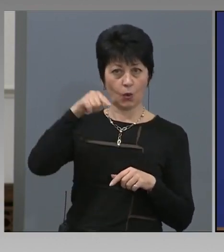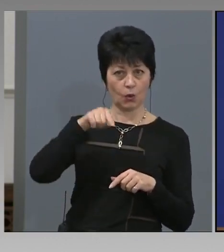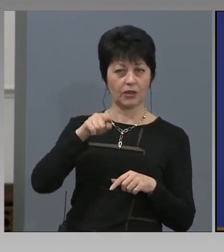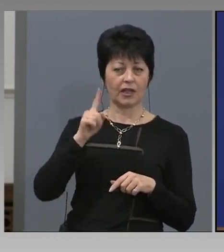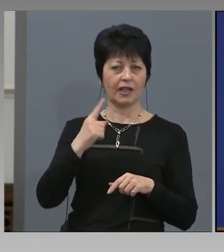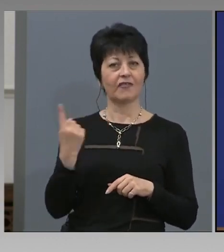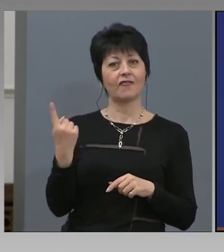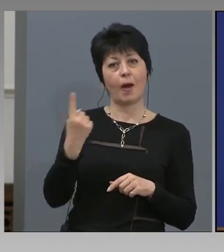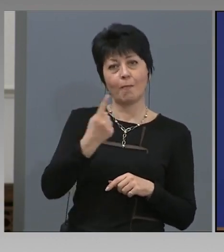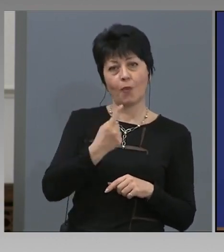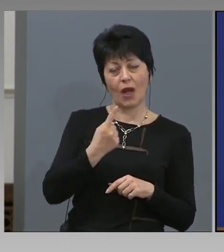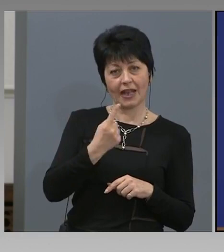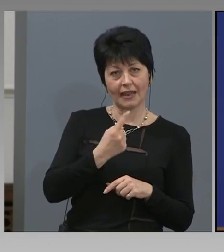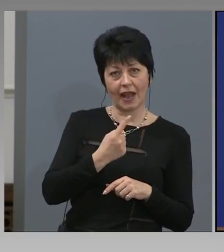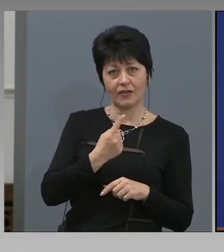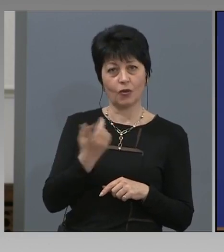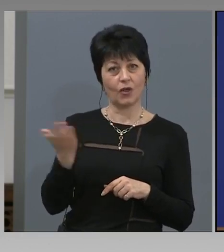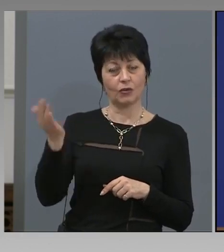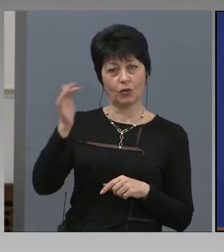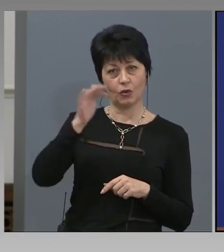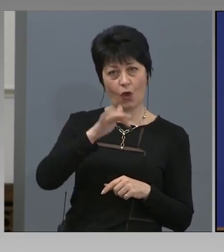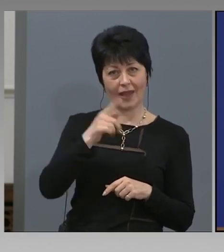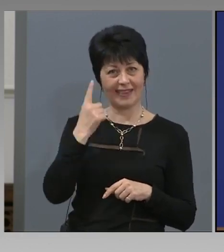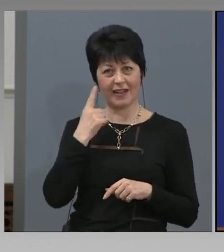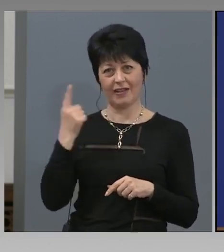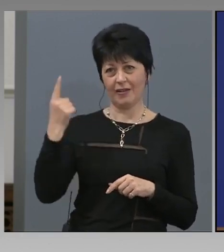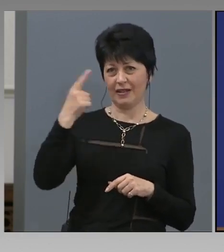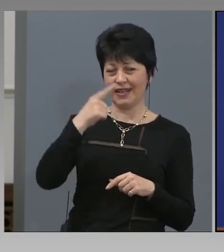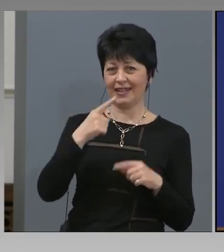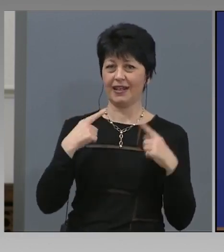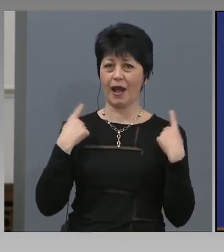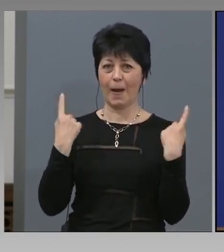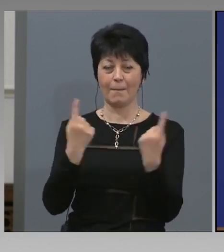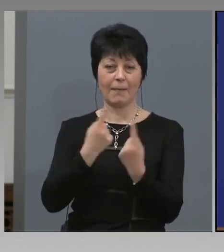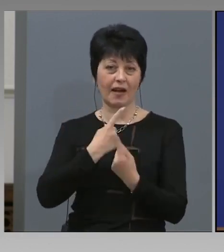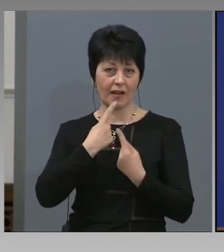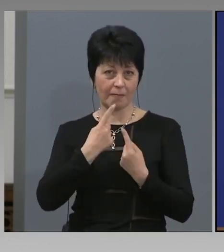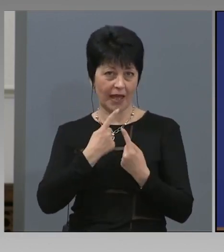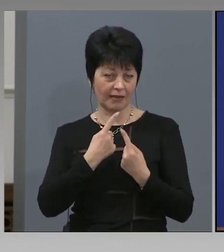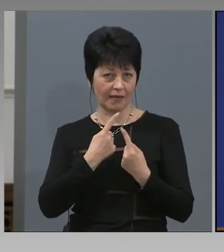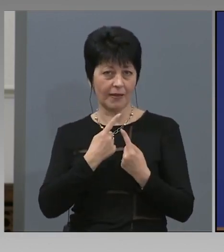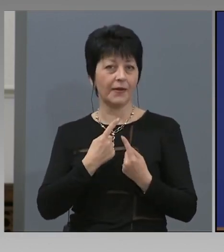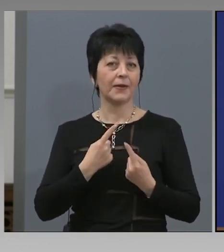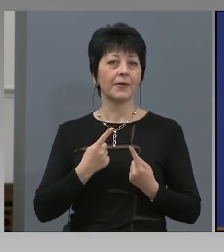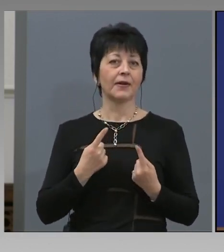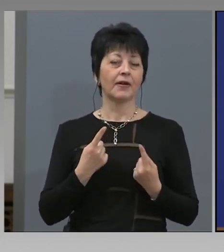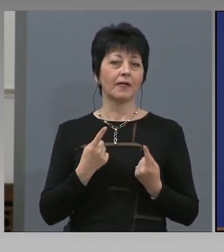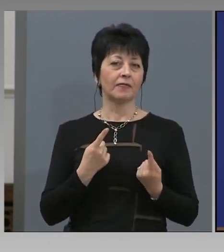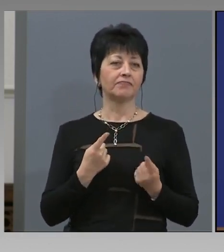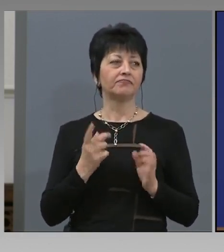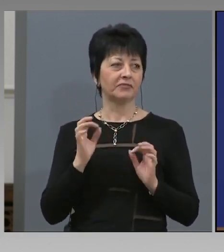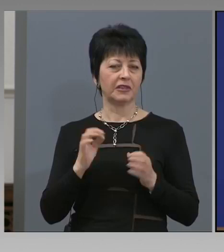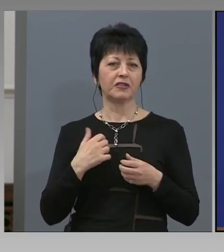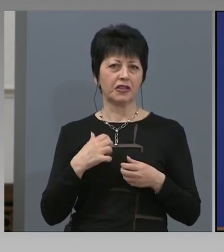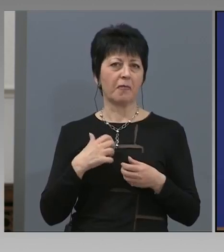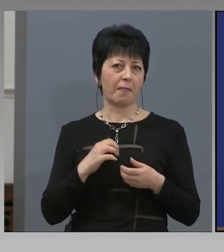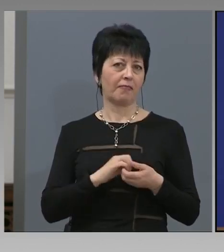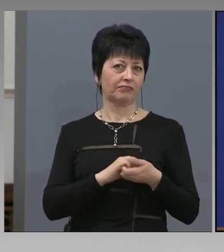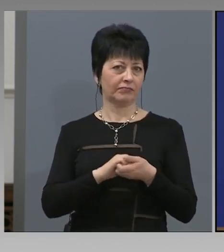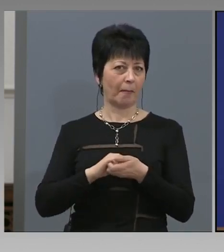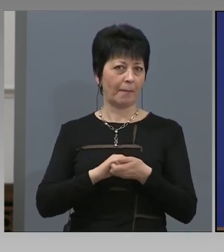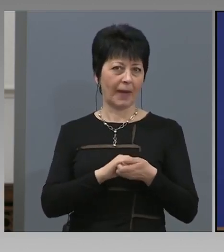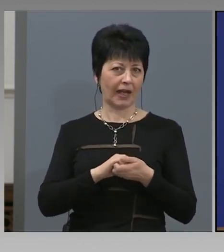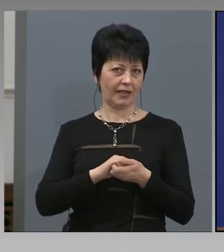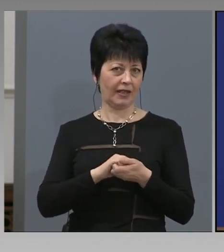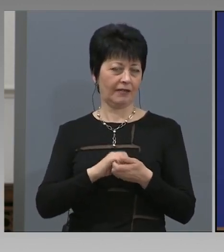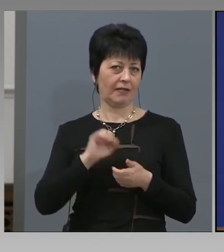парламентарния ден, ние като и партия ще имаме